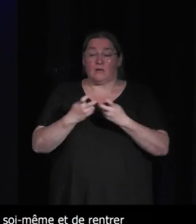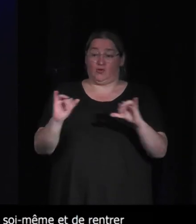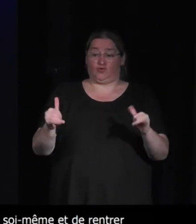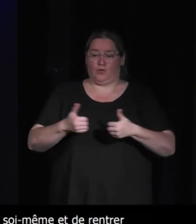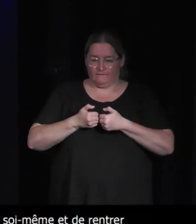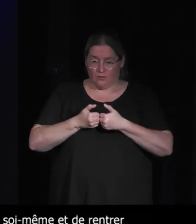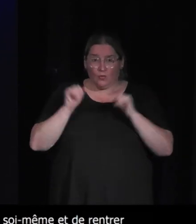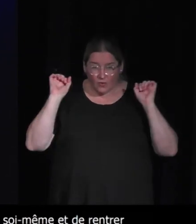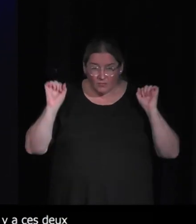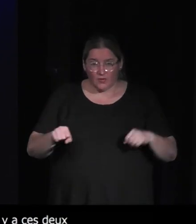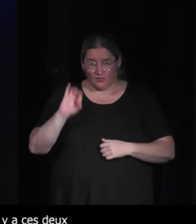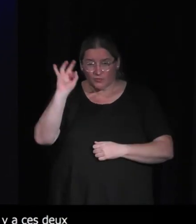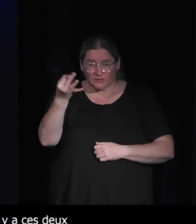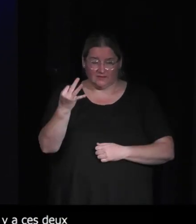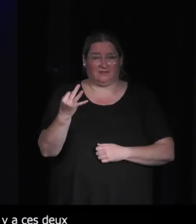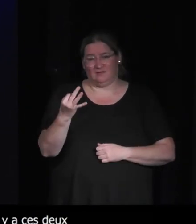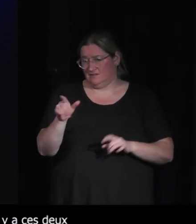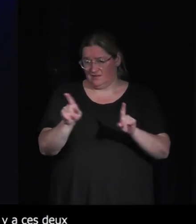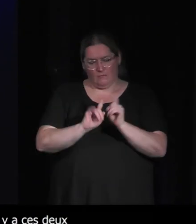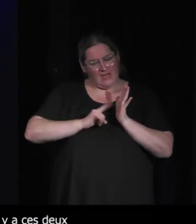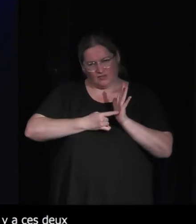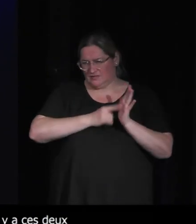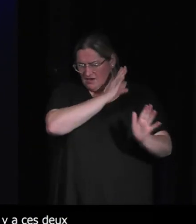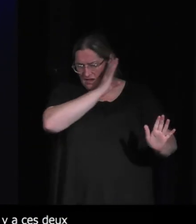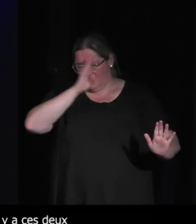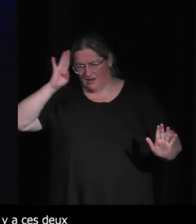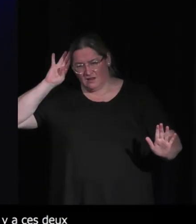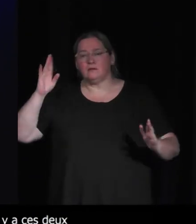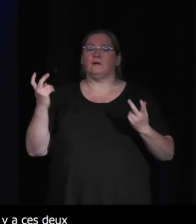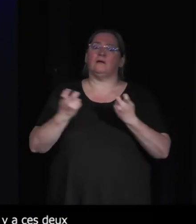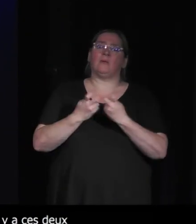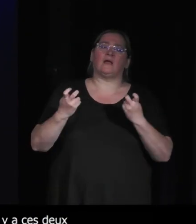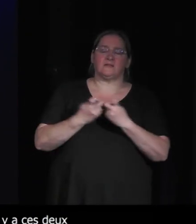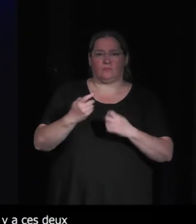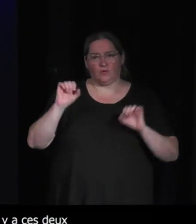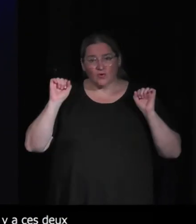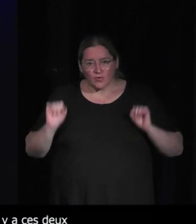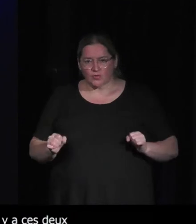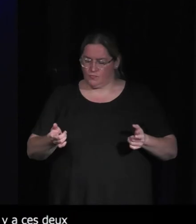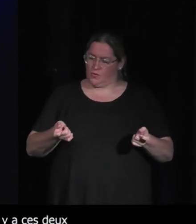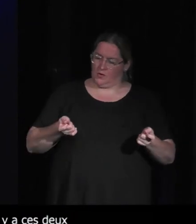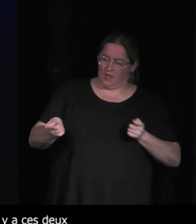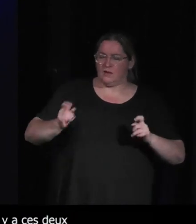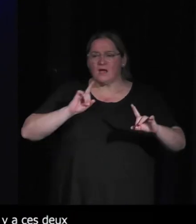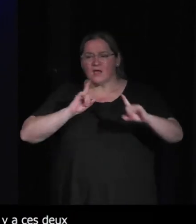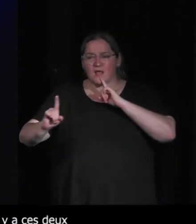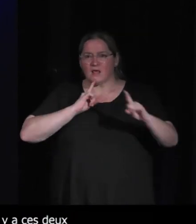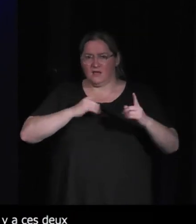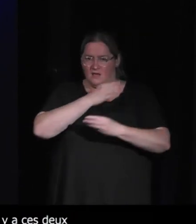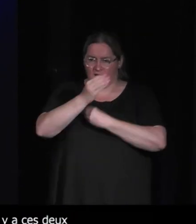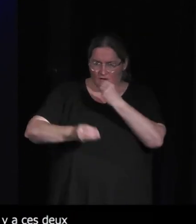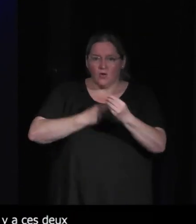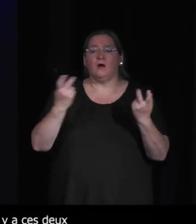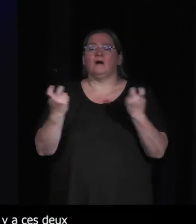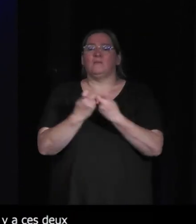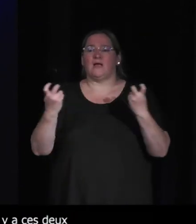jeux vidéo avoir une multi-identité c'est-à on peut être aussi bien l'opérateur contrôleur le joueur qui décide d'être dans